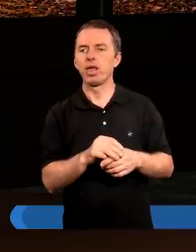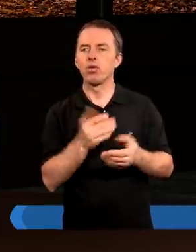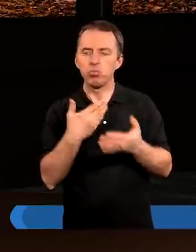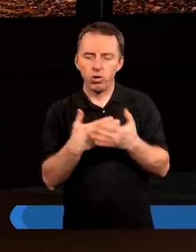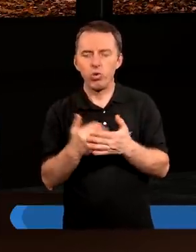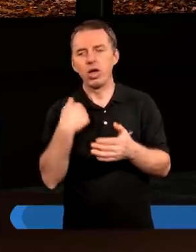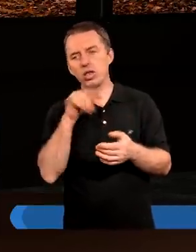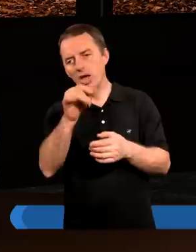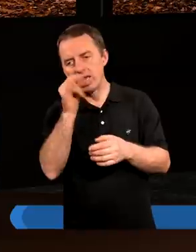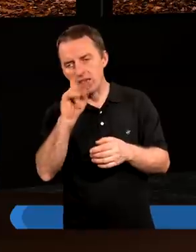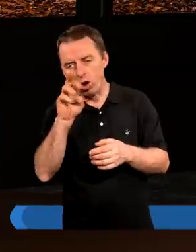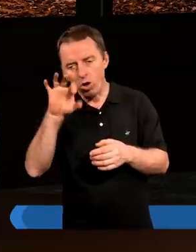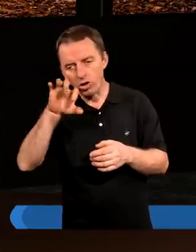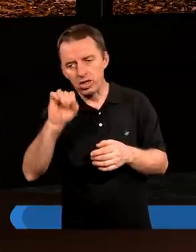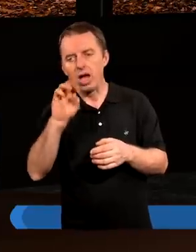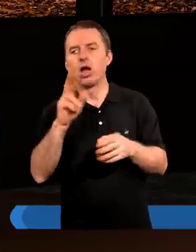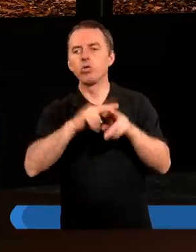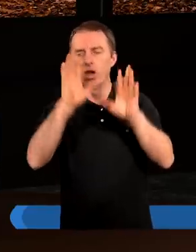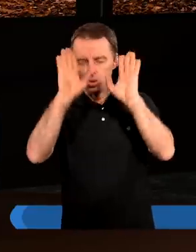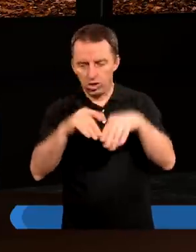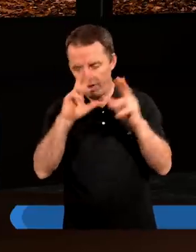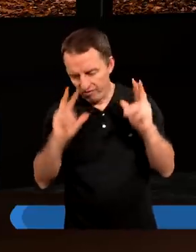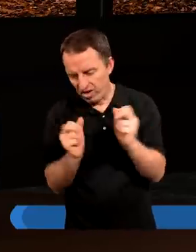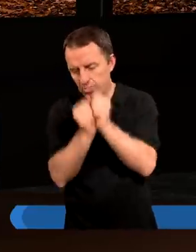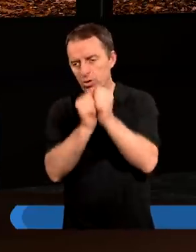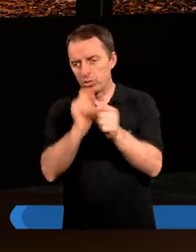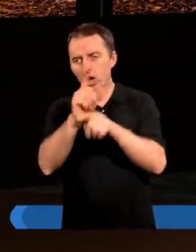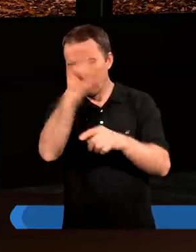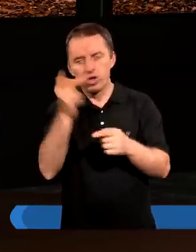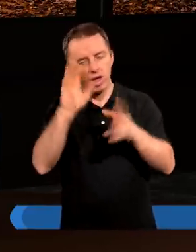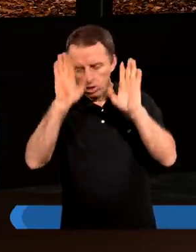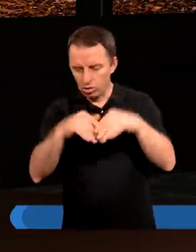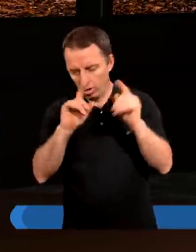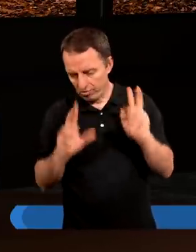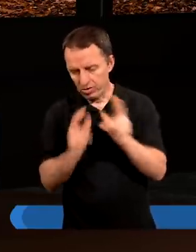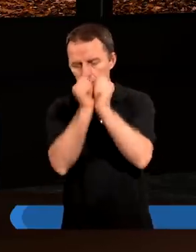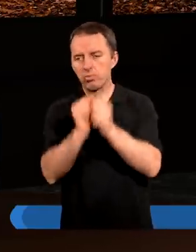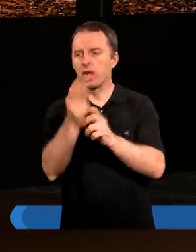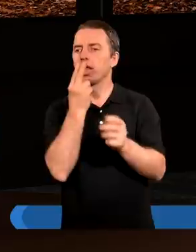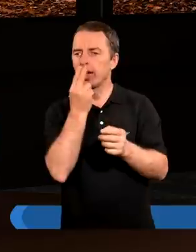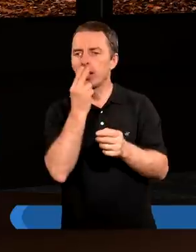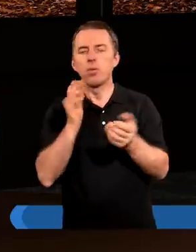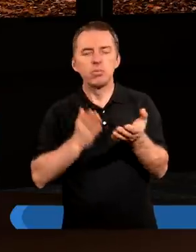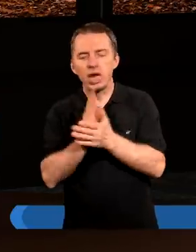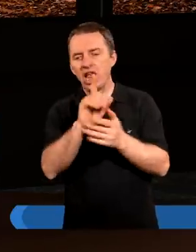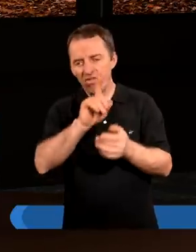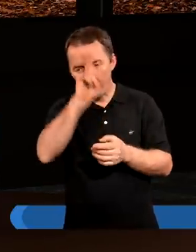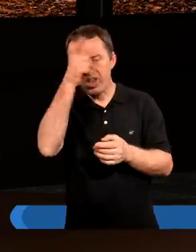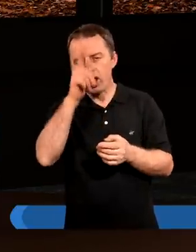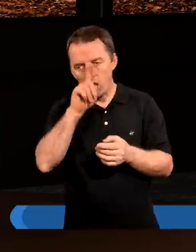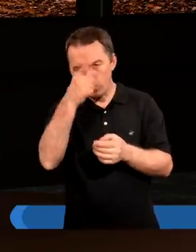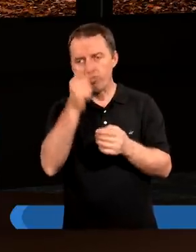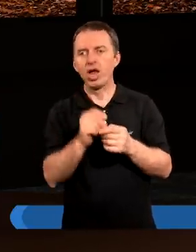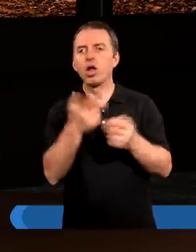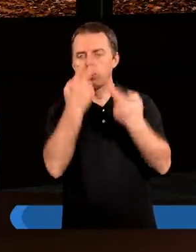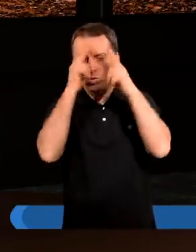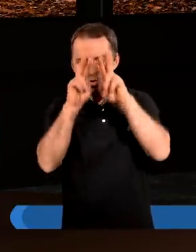była to ideologia, która została wymyślona przez ludzi. Nie została wymyślona przez Hitlera, tylko przez filozofów, którzy